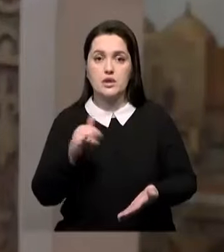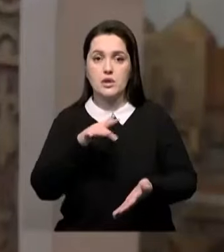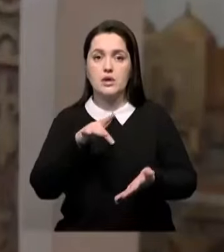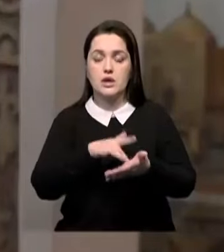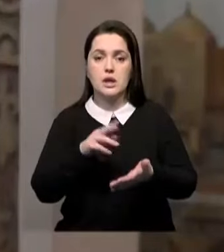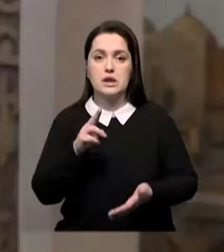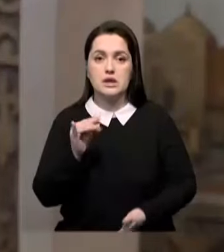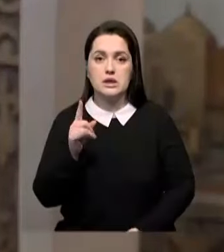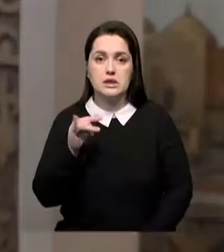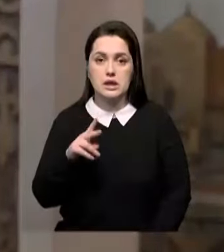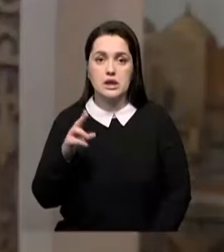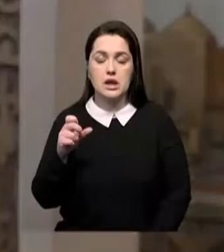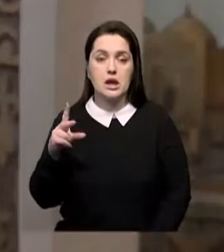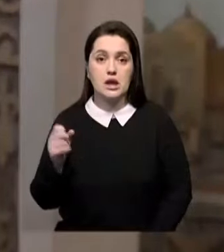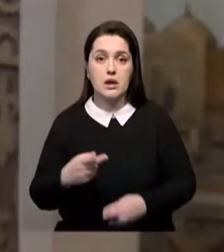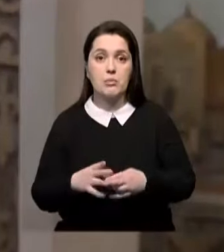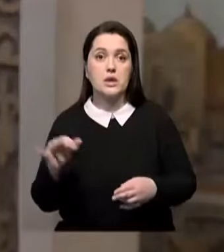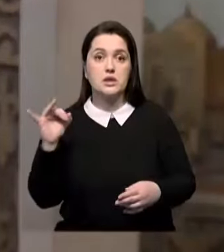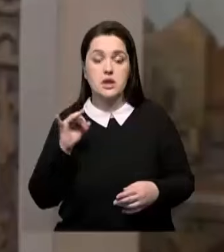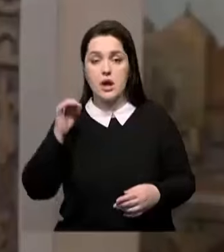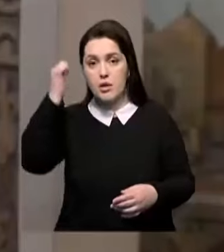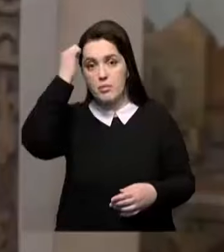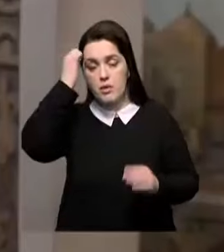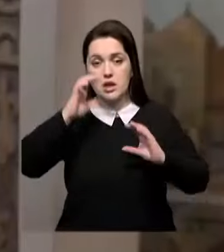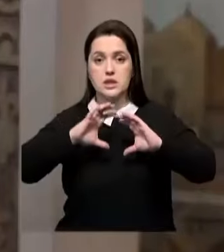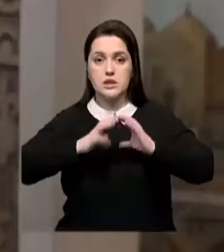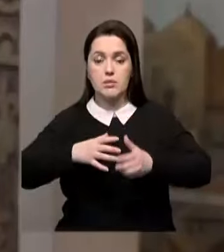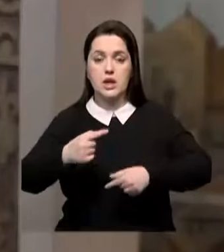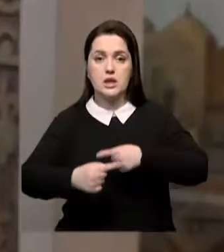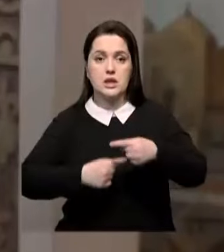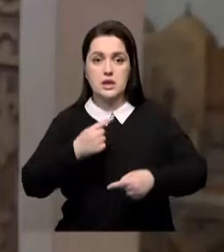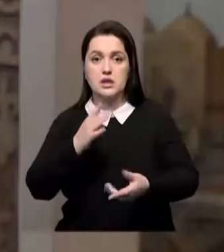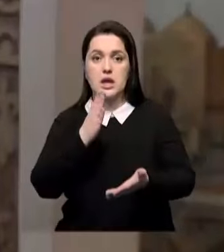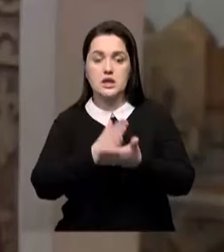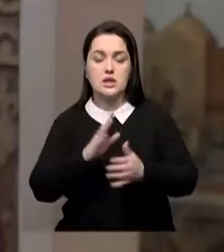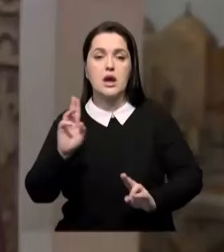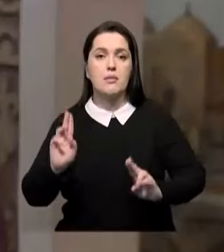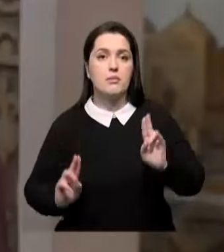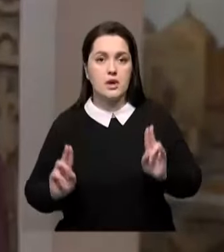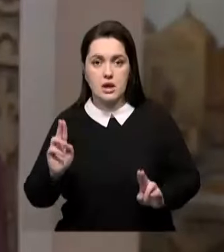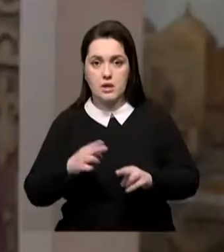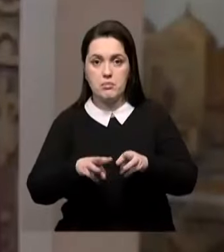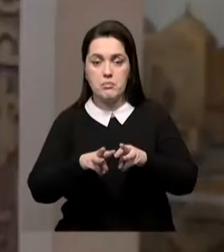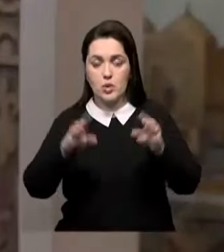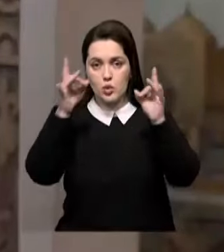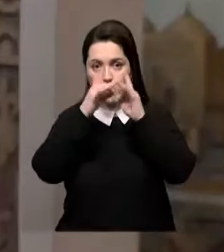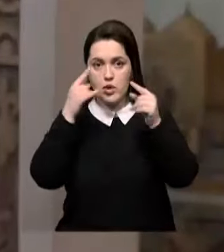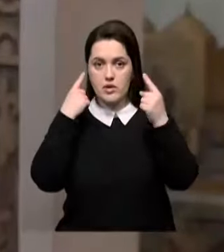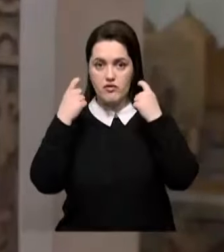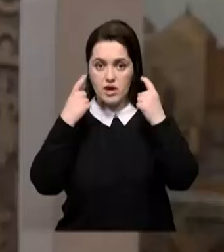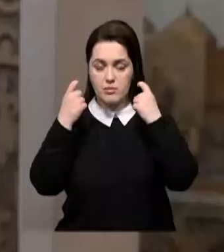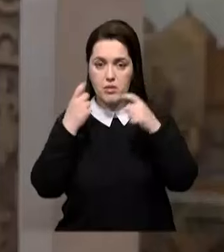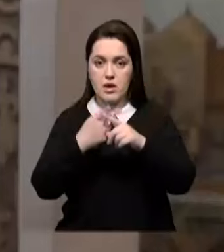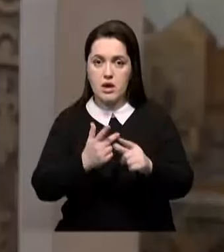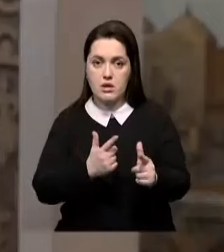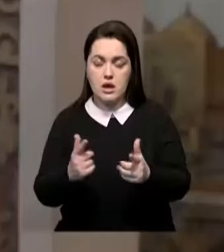Козелкала. Для включения исторических памятников в список всемирного наследия есть определенные правила. Министерство культуры и информации готовит